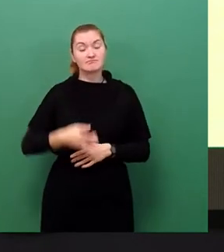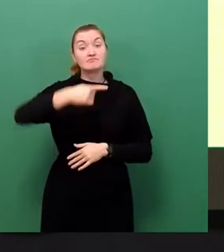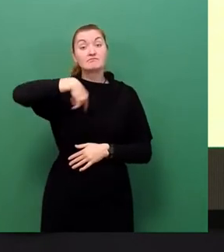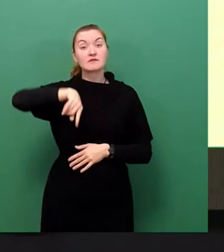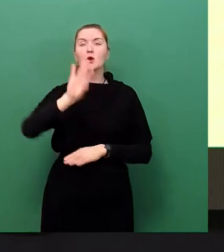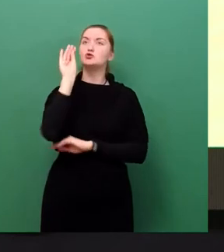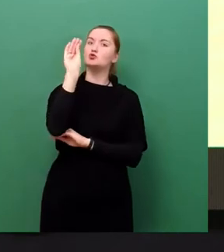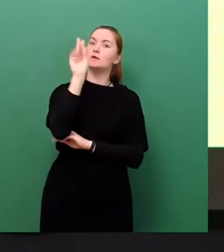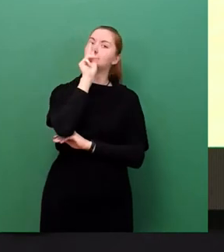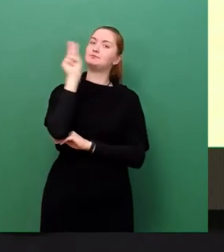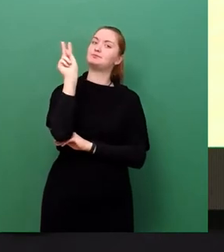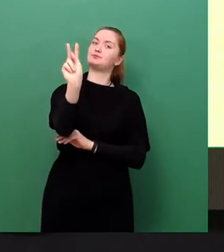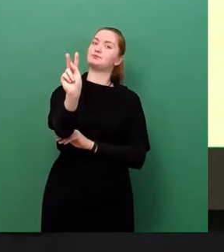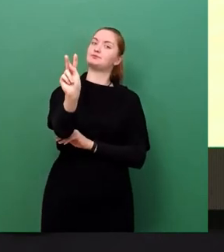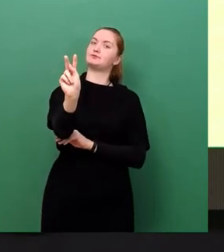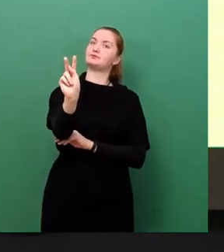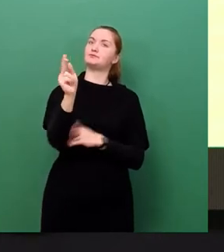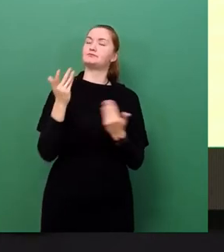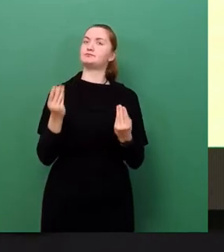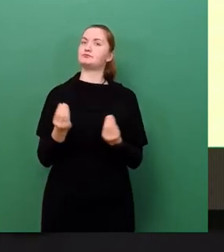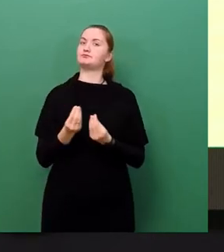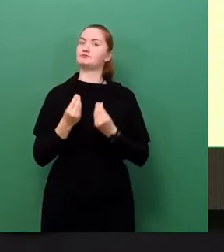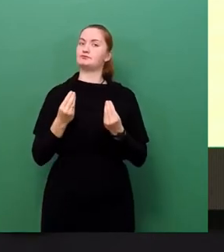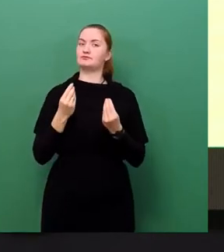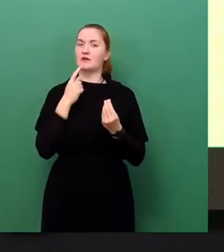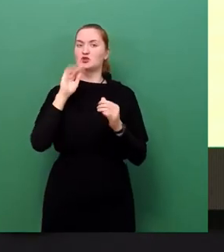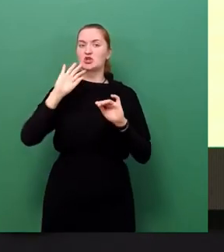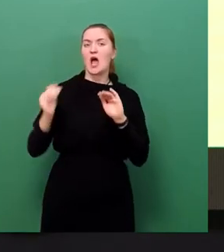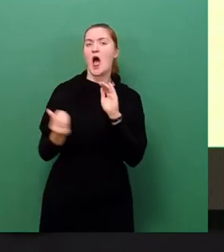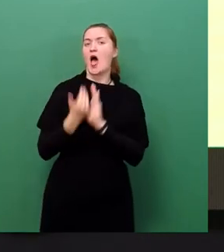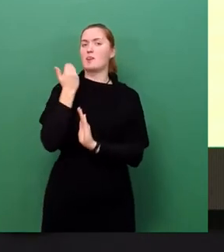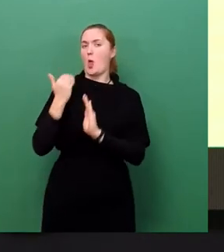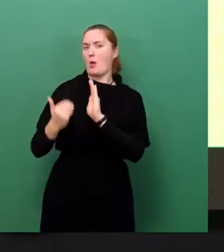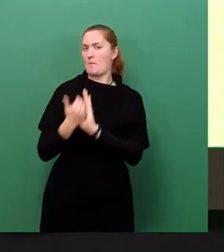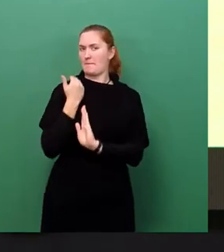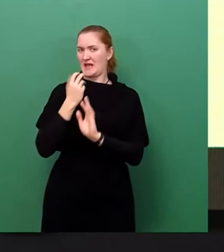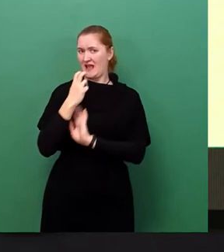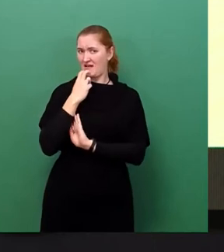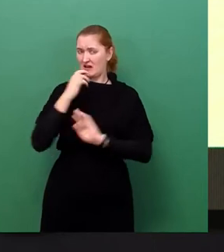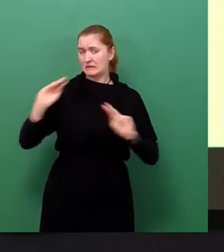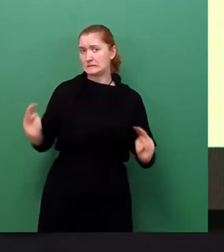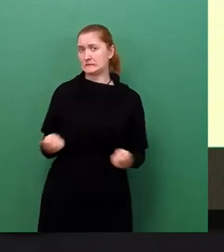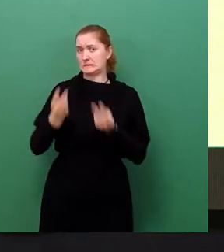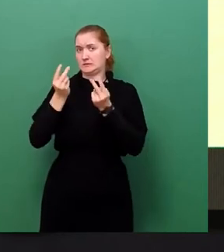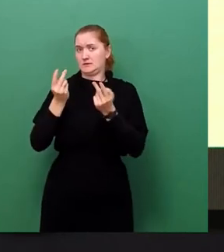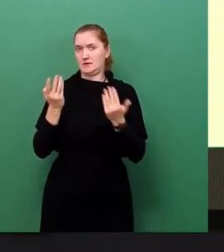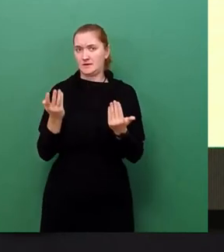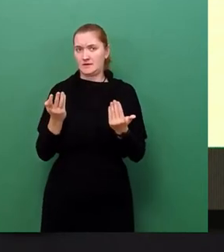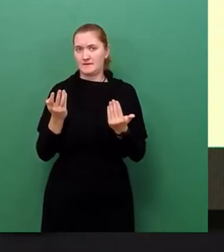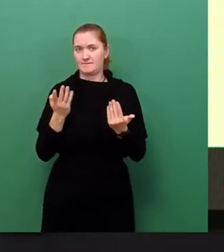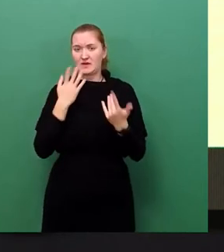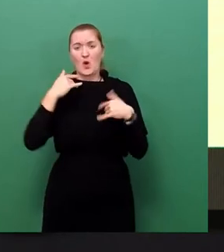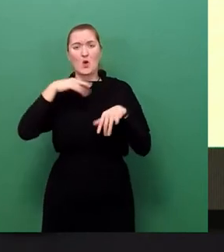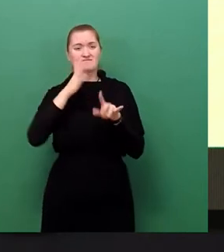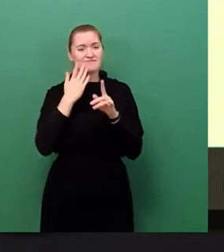gucken, wenn wir hier erneuerbare Energien massivst fördern, den Ausbau fördern, dezentrale Netze, schlaue